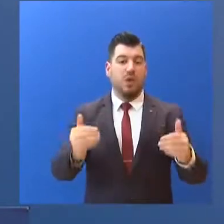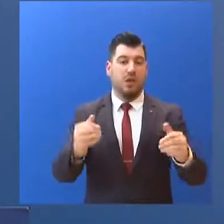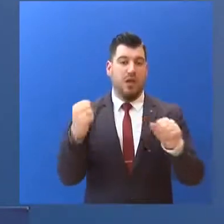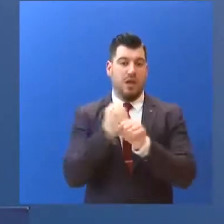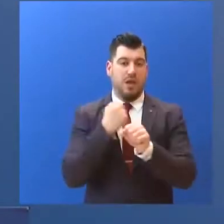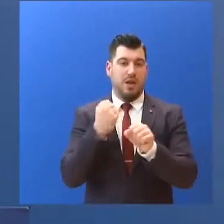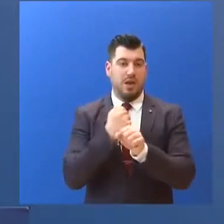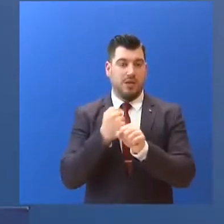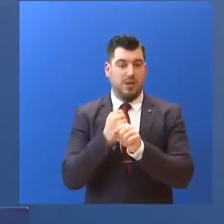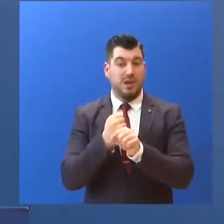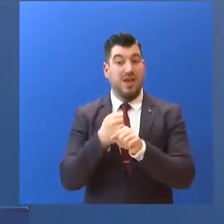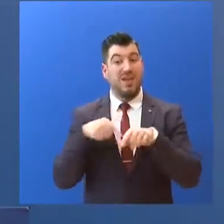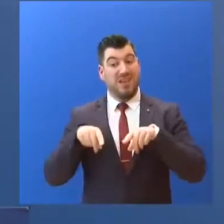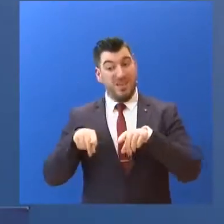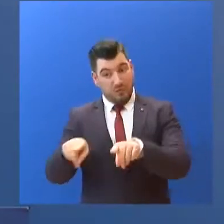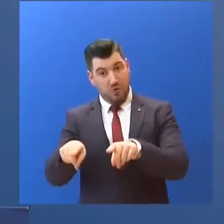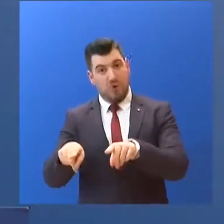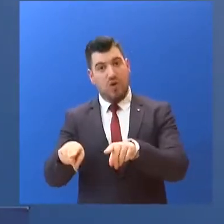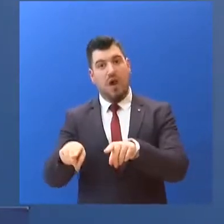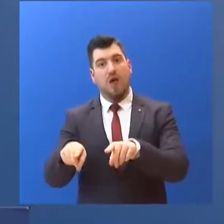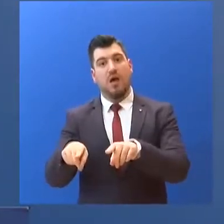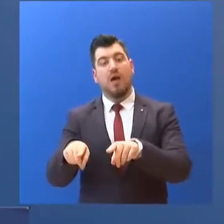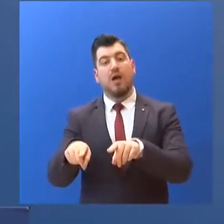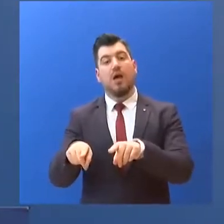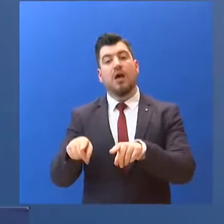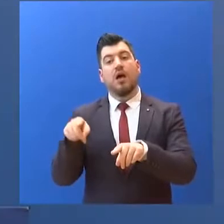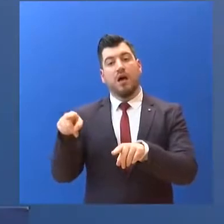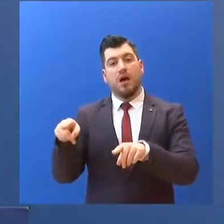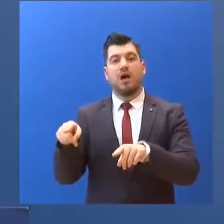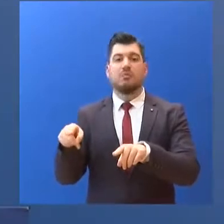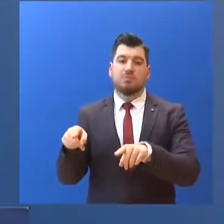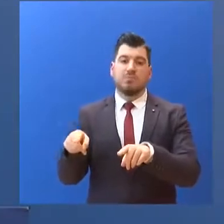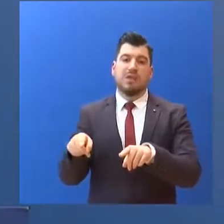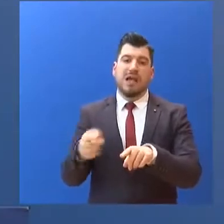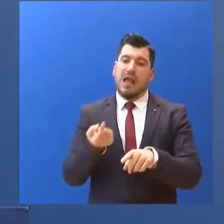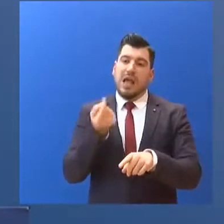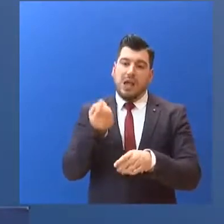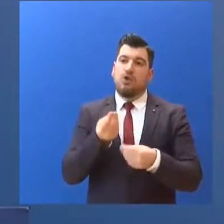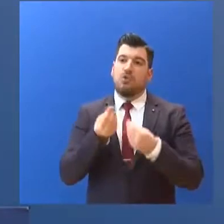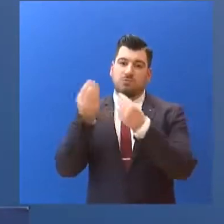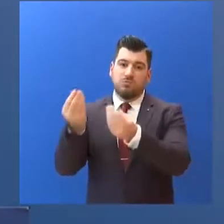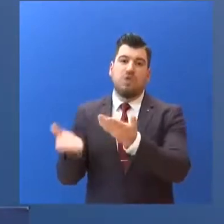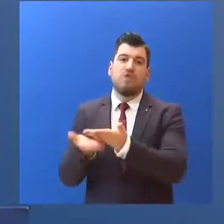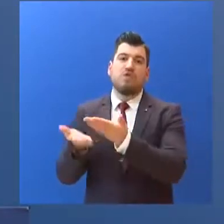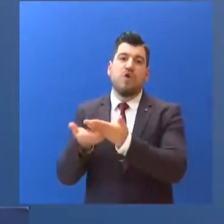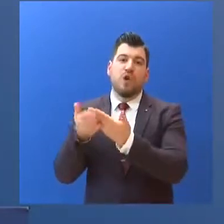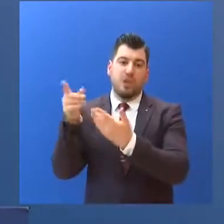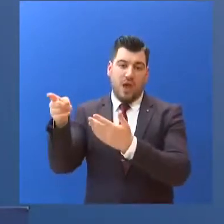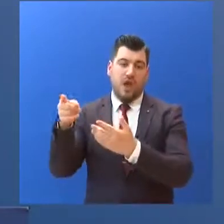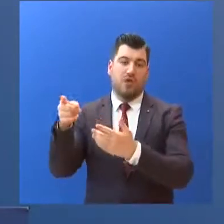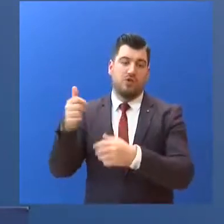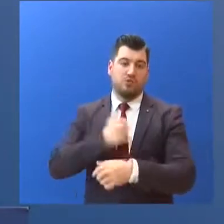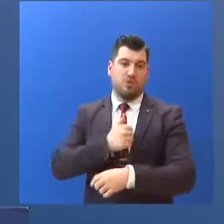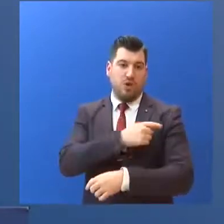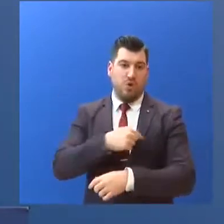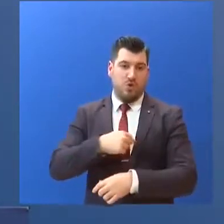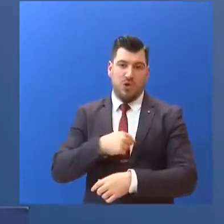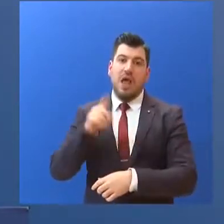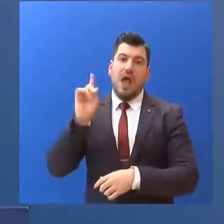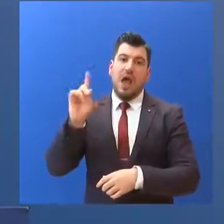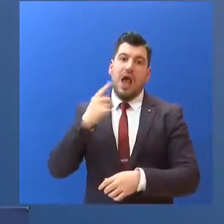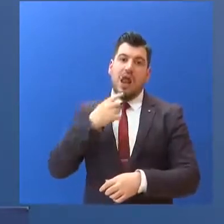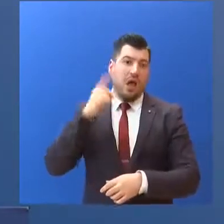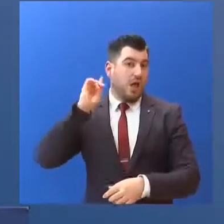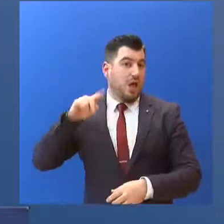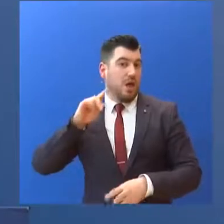της ανάγκης να παρασκευτούν... κάποιες υπηρεσίες από τον εργοδότη... είναι μια δικλίδα ασφαλείας για να μην γίνεται καταστατήγηση. Από εκεί και πέρα όλα τα λεκτικά σώματα